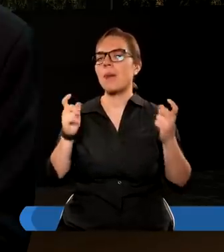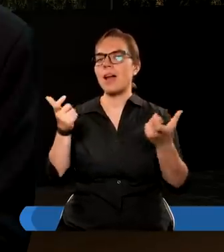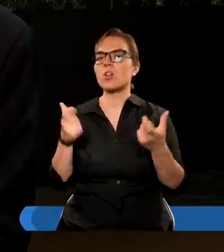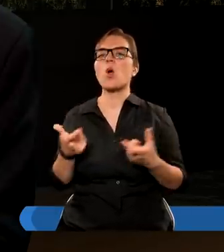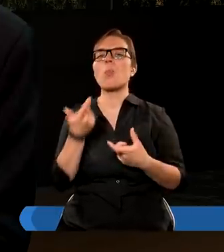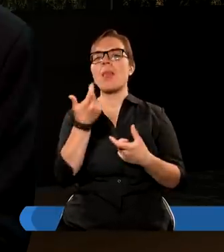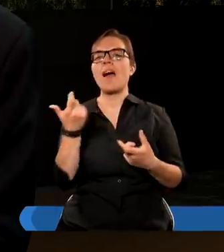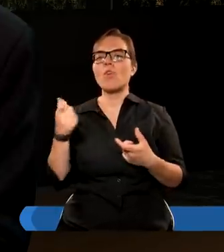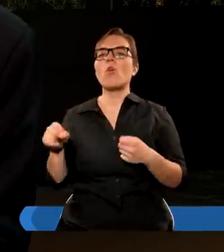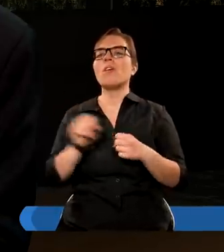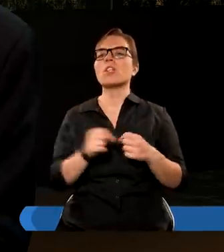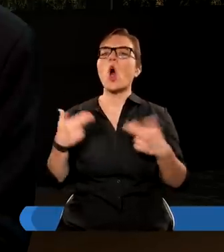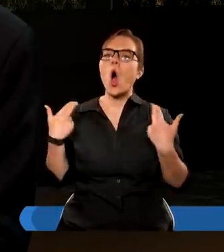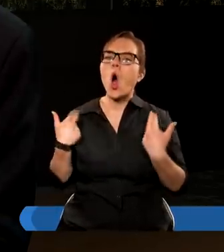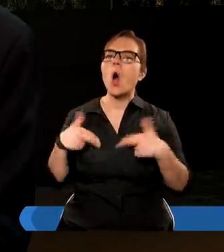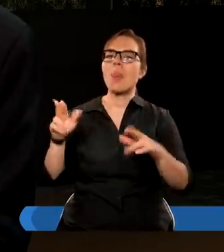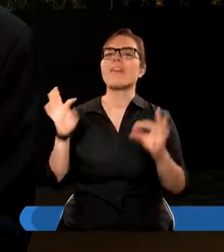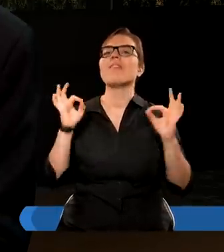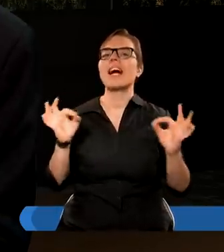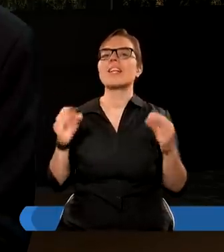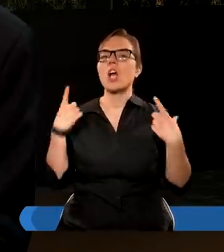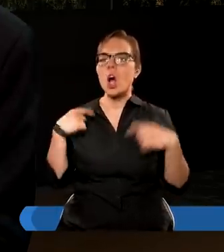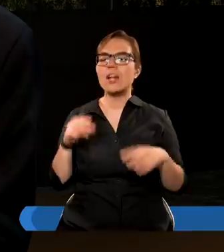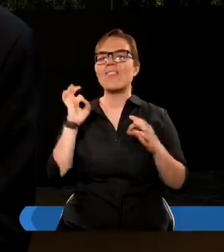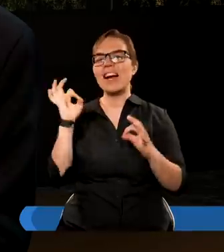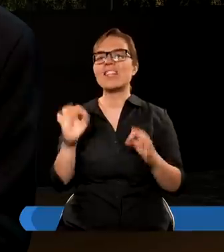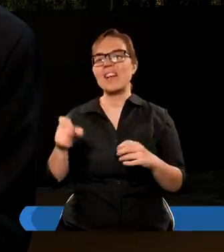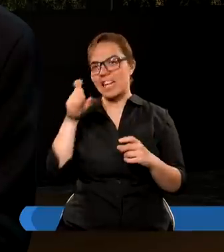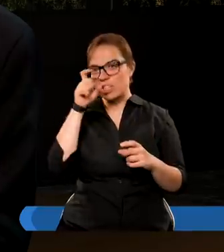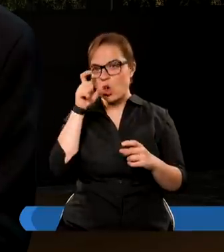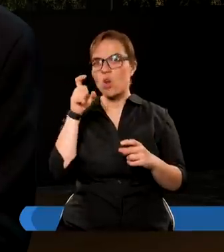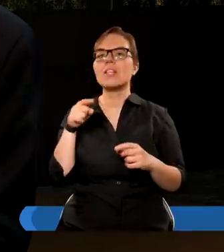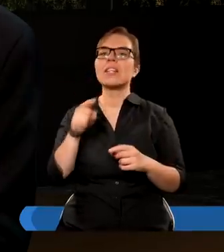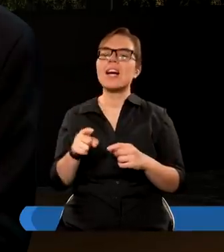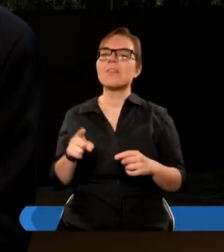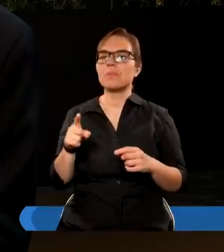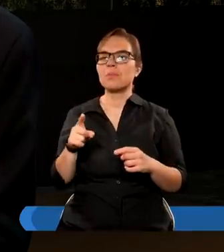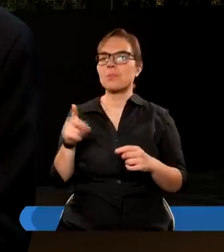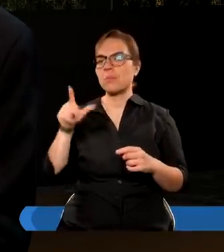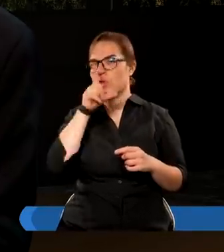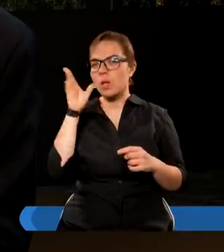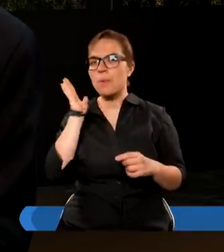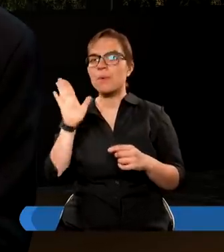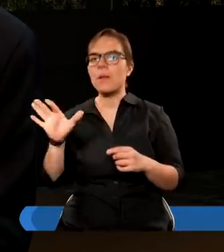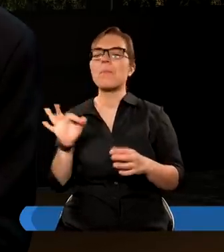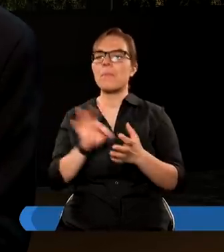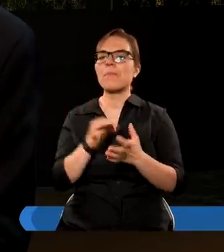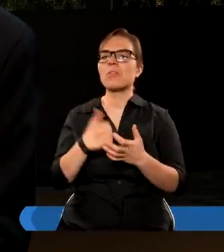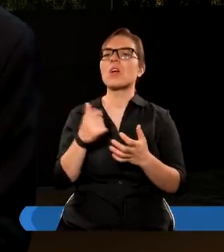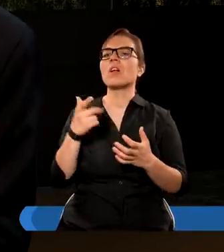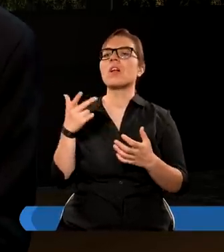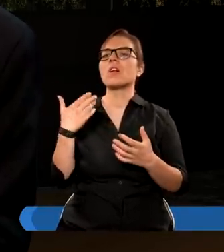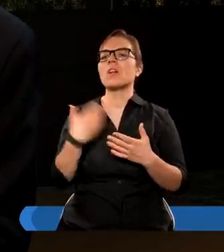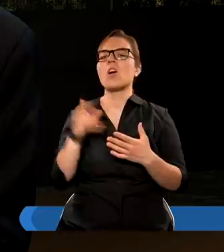nawoływanie do oddania właściwej osobie, czy właściwej istocie, dlatego, że ludzie będą mieli pewien problem w czasach